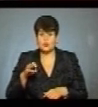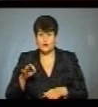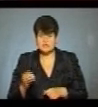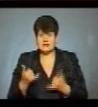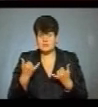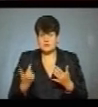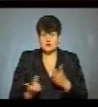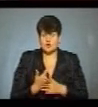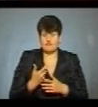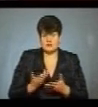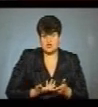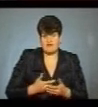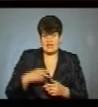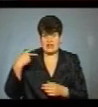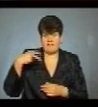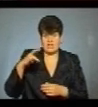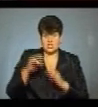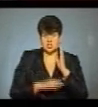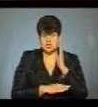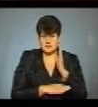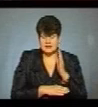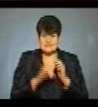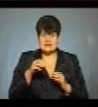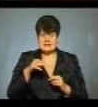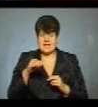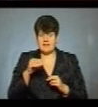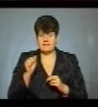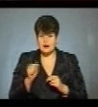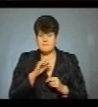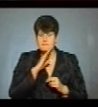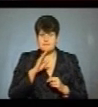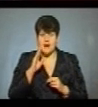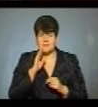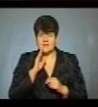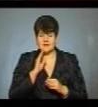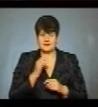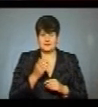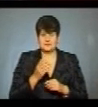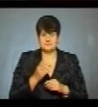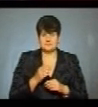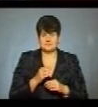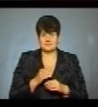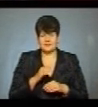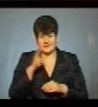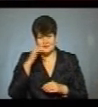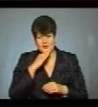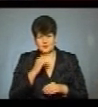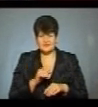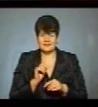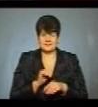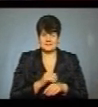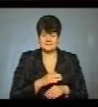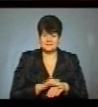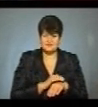знову живе на вишнях. Стефа, татова мазунка, мамини золотко, капусна вереда. Одне слово,